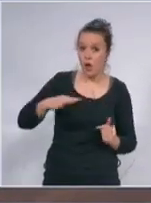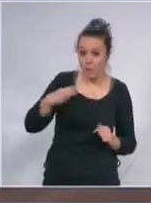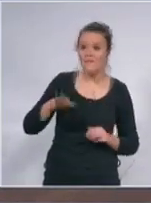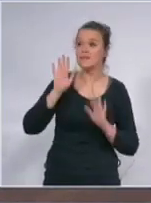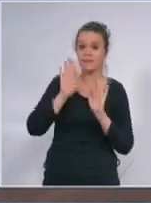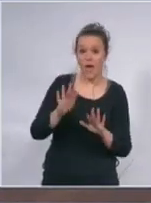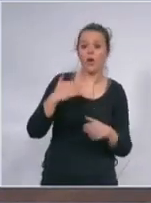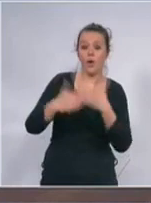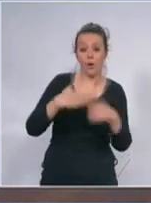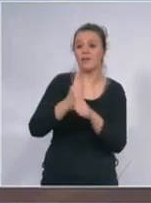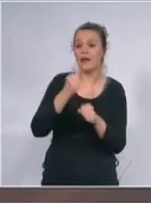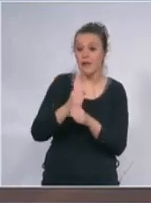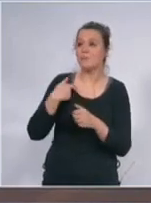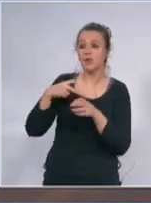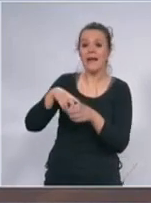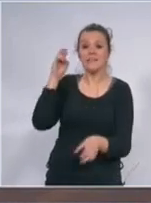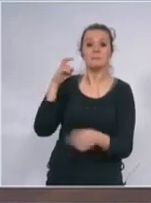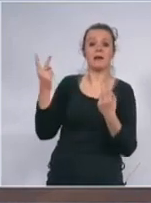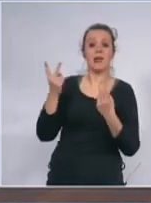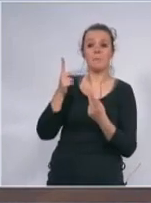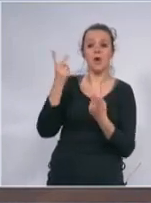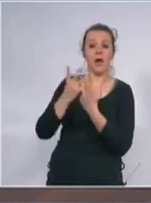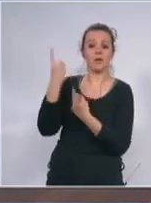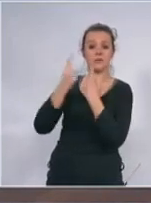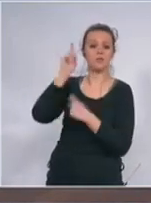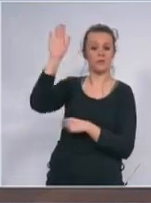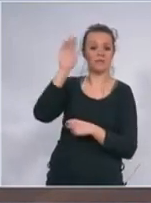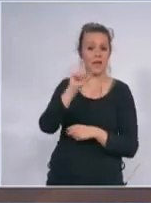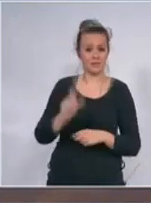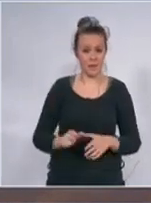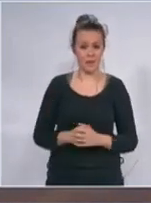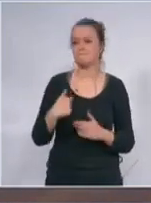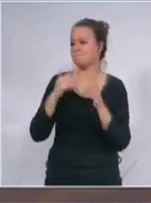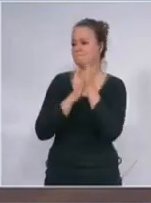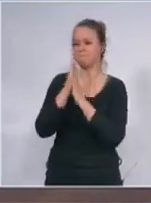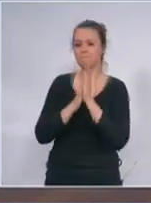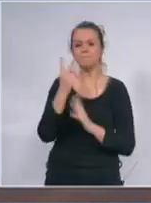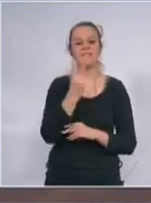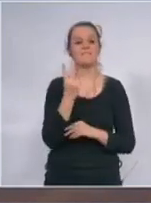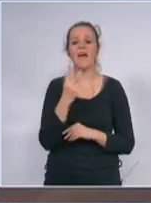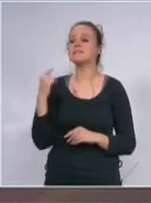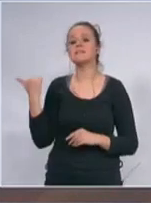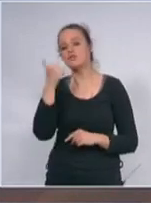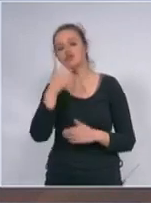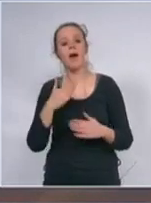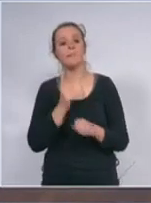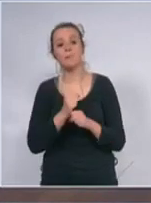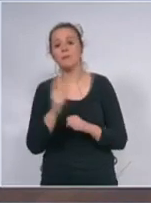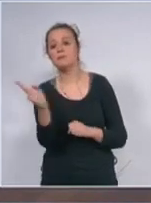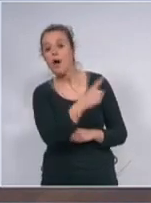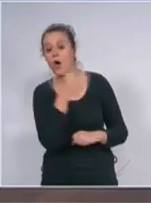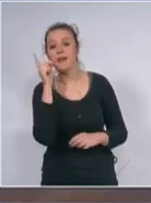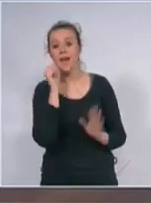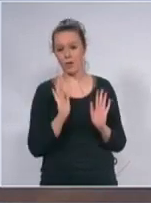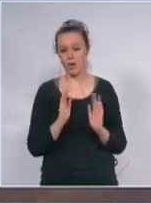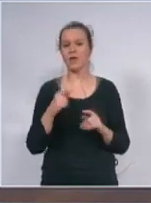ja bih zamolio Vericu da kaže neku reč o tome šta je posao našeg naroda a molim ih sve troje